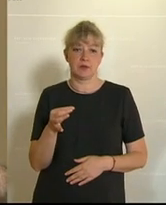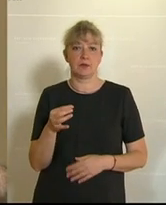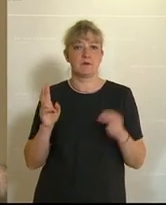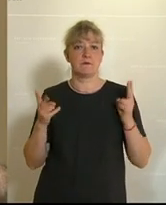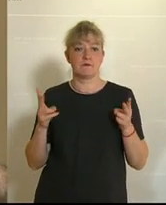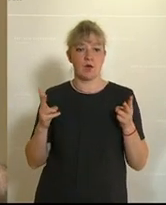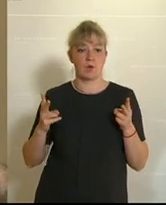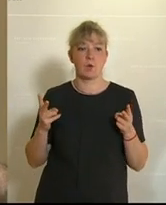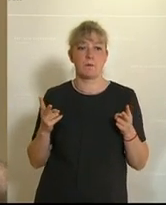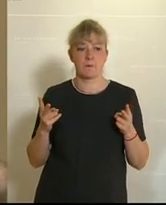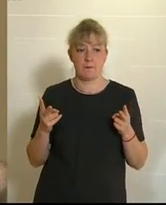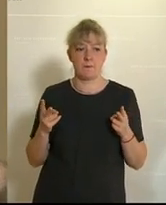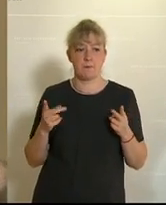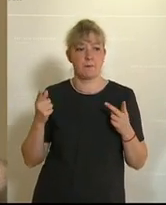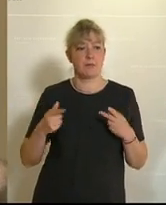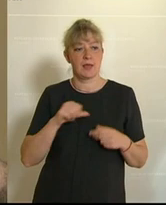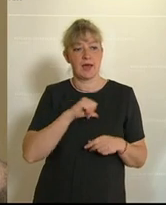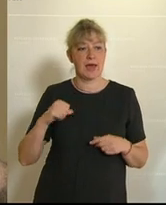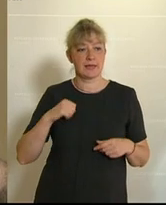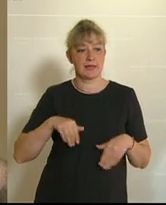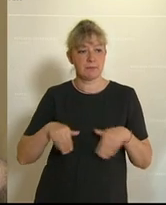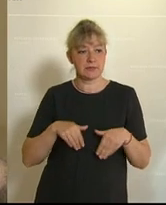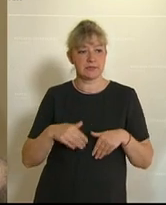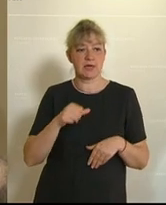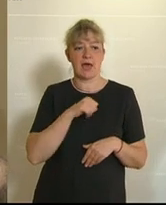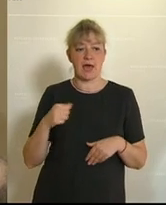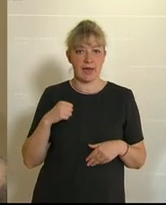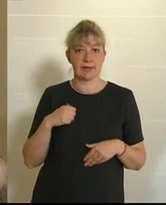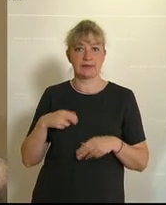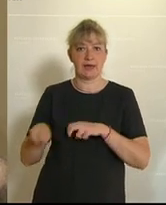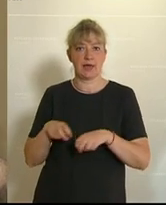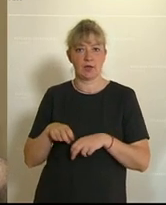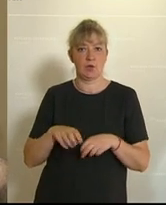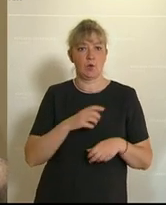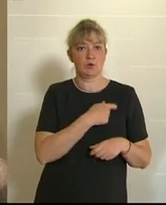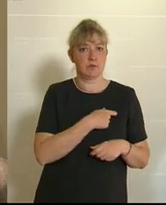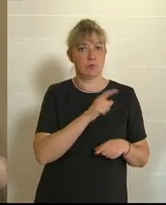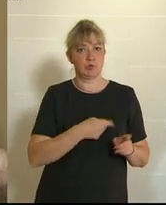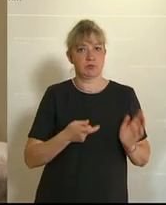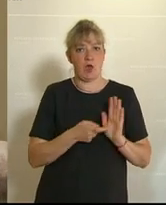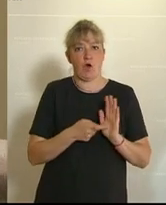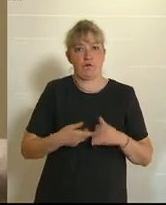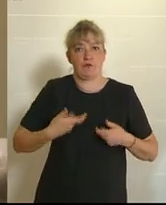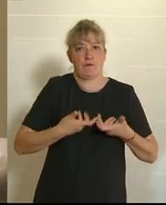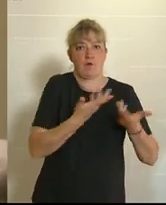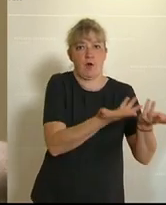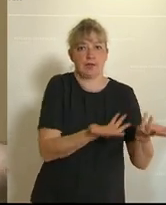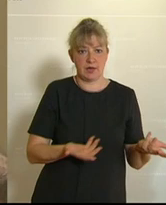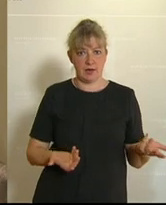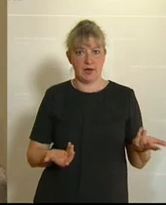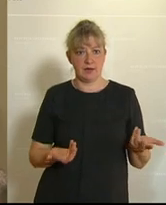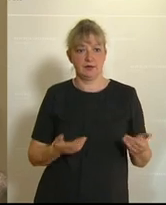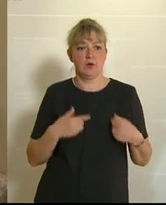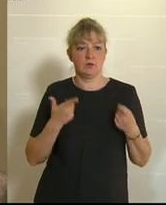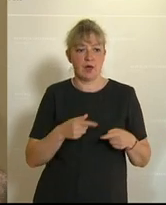warum muss also hier der eigene Minister von den eigenen Regierungsfraktionen erst dazu aufgefordert werden. Und